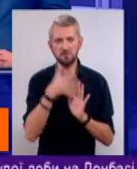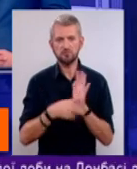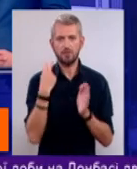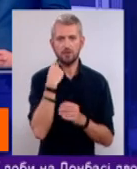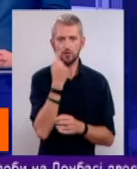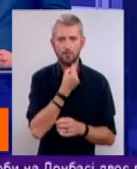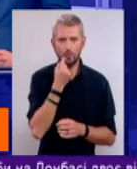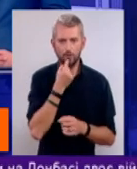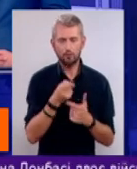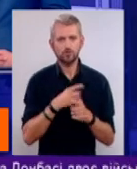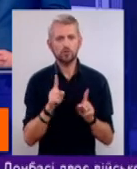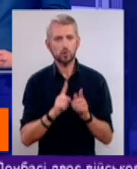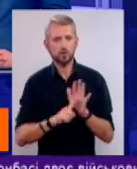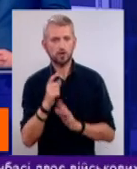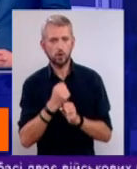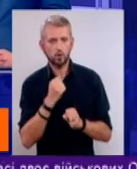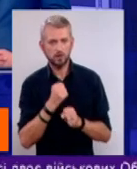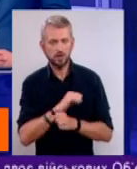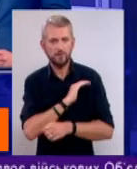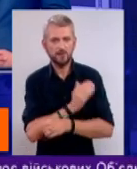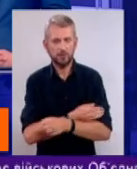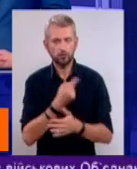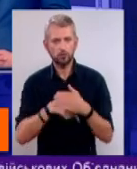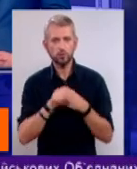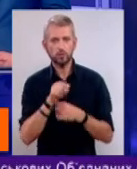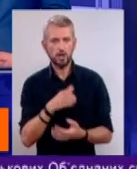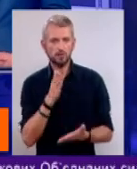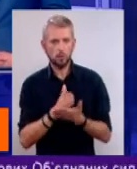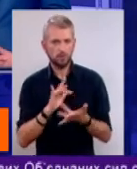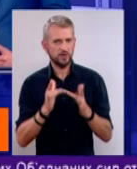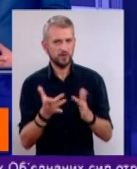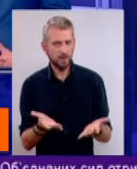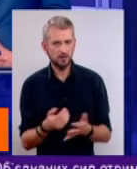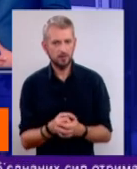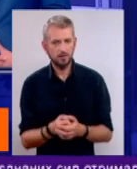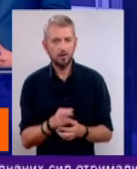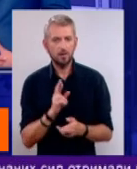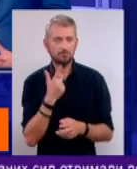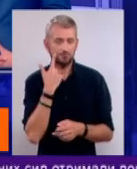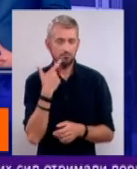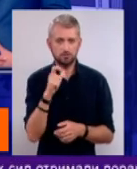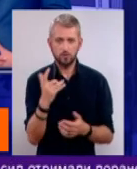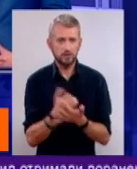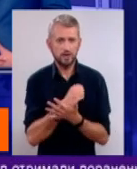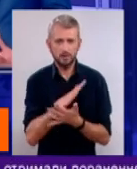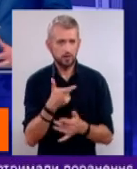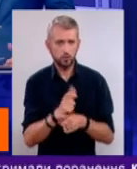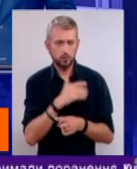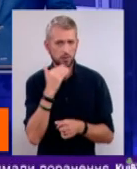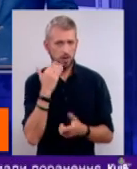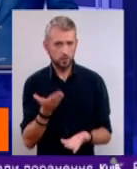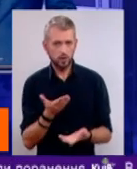мову, чи щось стала робити фізично, тому що вона знаходиться у мережі. Як правило, ви не знайдете дуже багато.